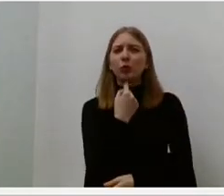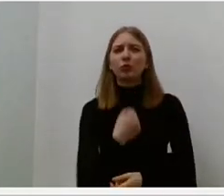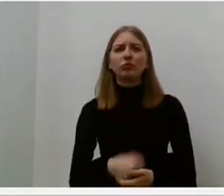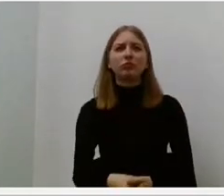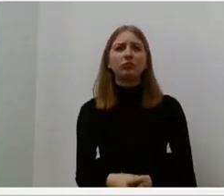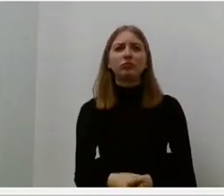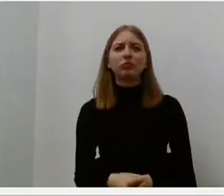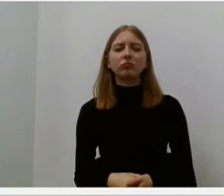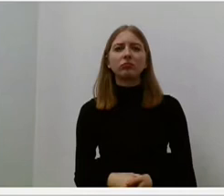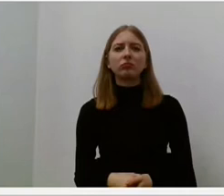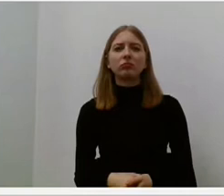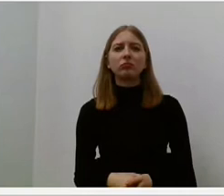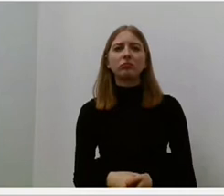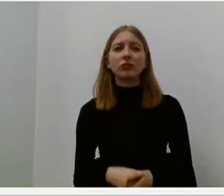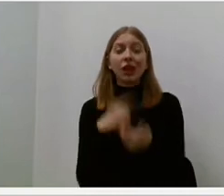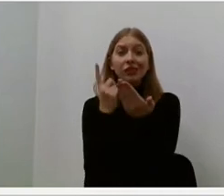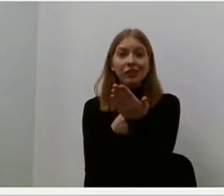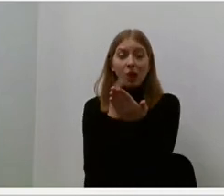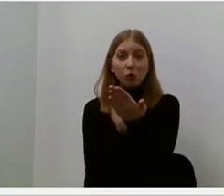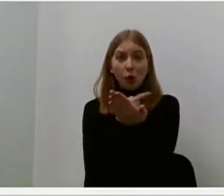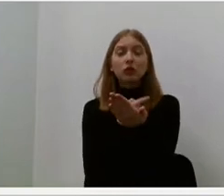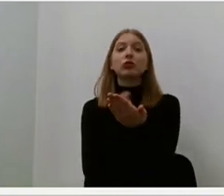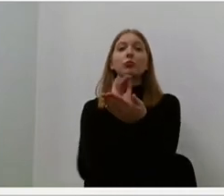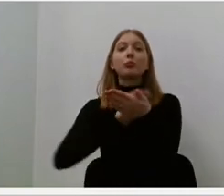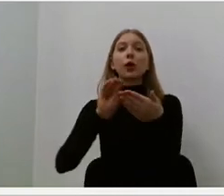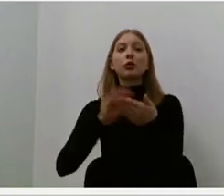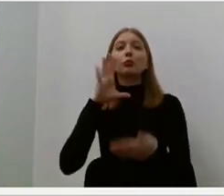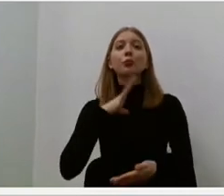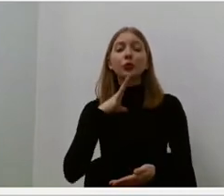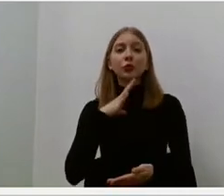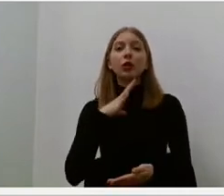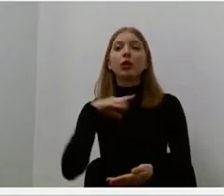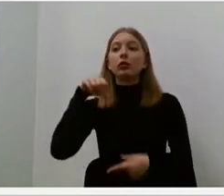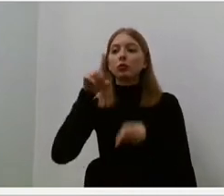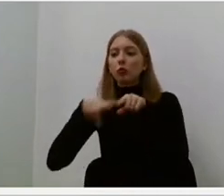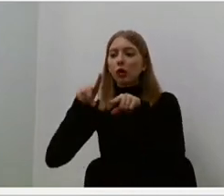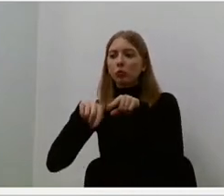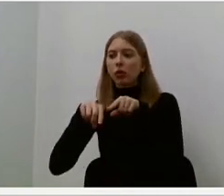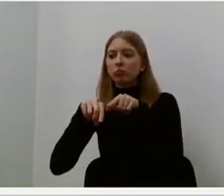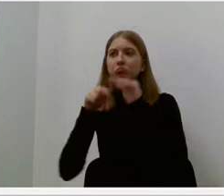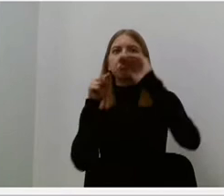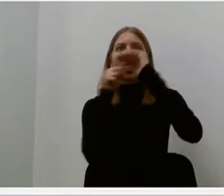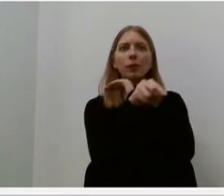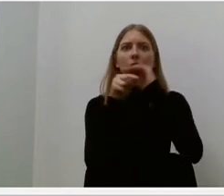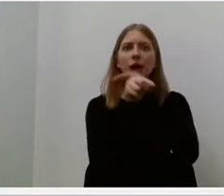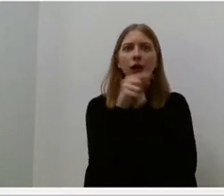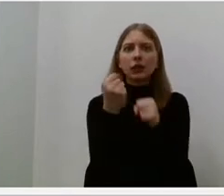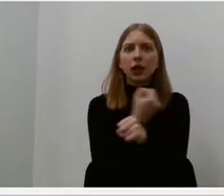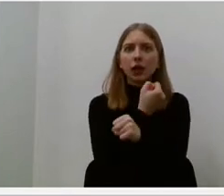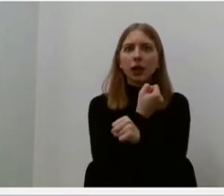Dieno raštie įrašė, svarstydama apie tai, kad teks palikti tėvinę.